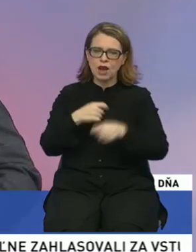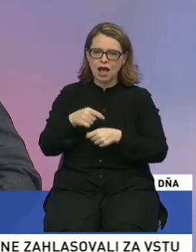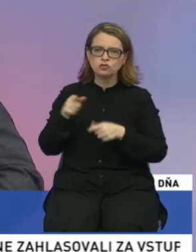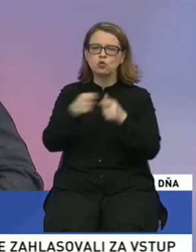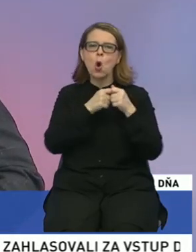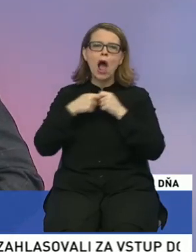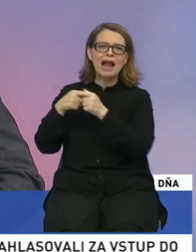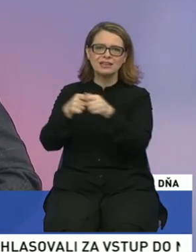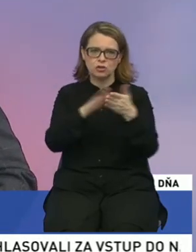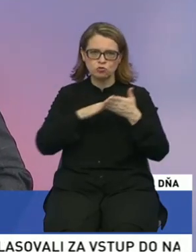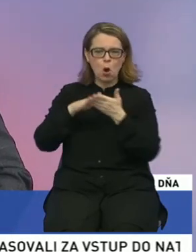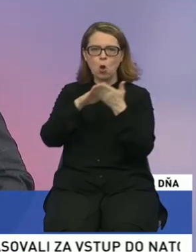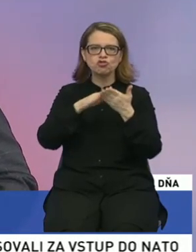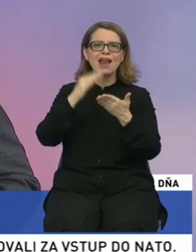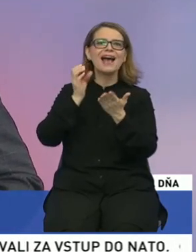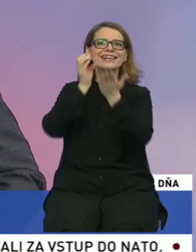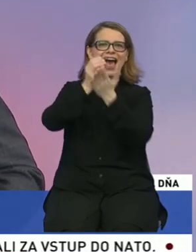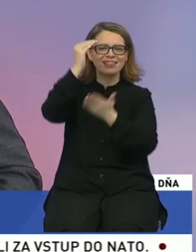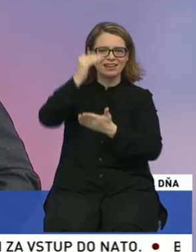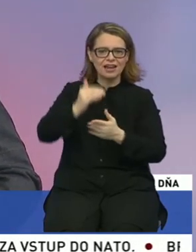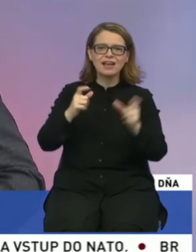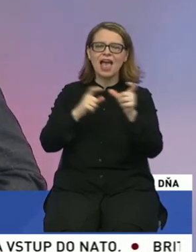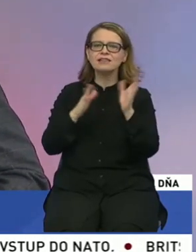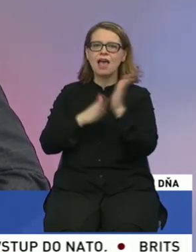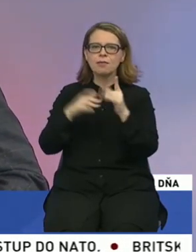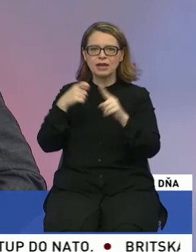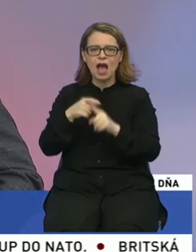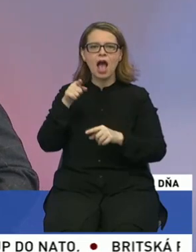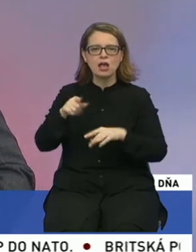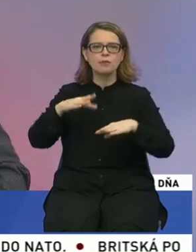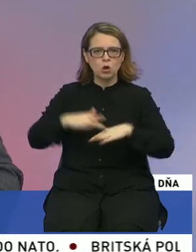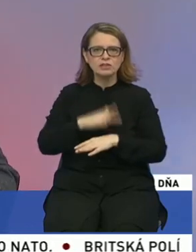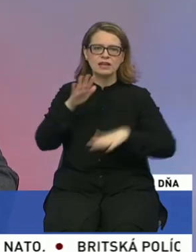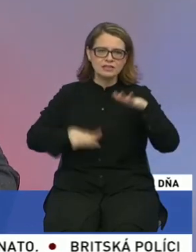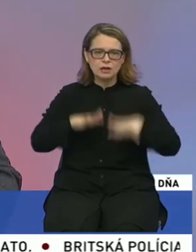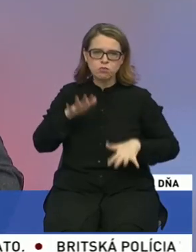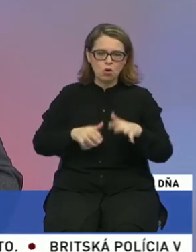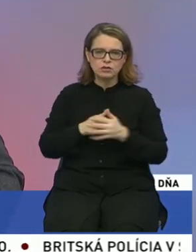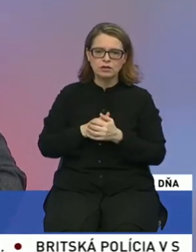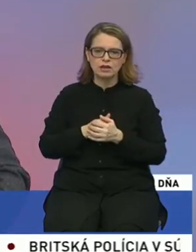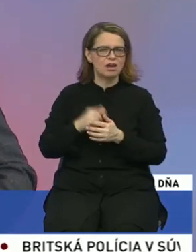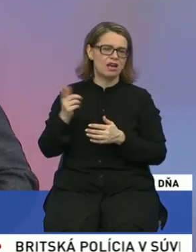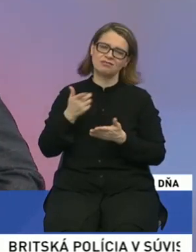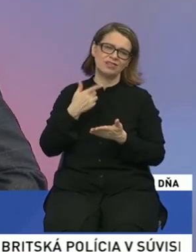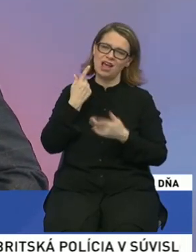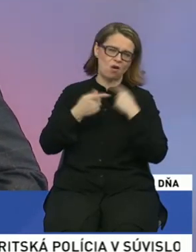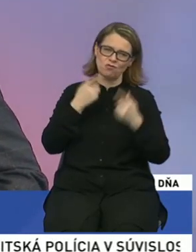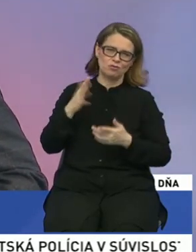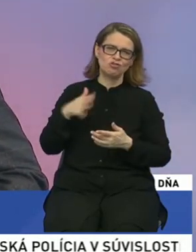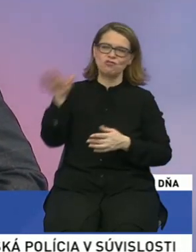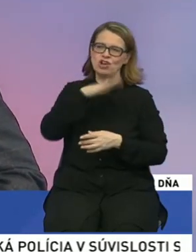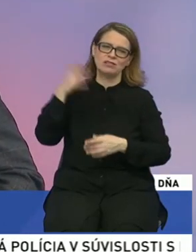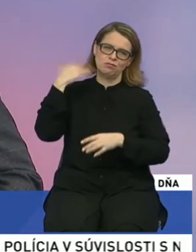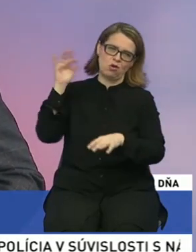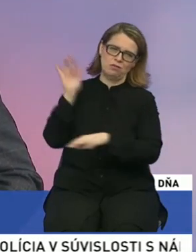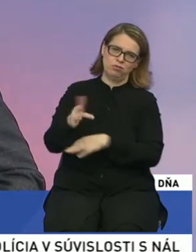spoločnej kandidátke na SMK, aby aj oni sa tam cítili komfortne. a nepopierajme, že všetci boli proti tomu,